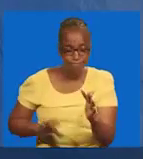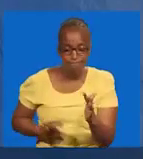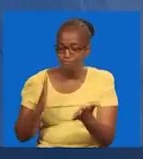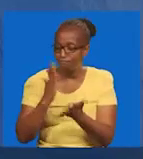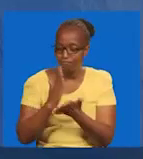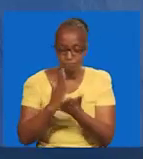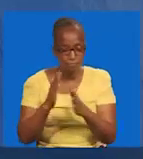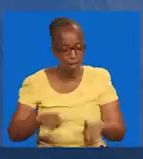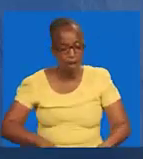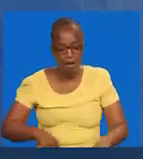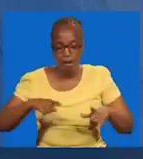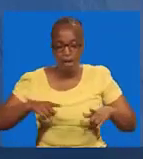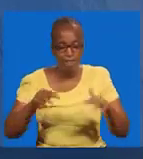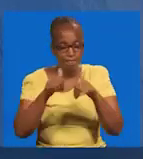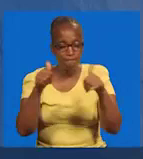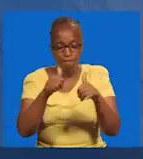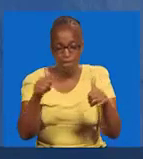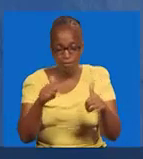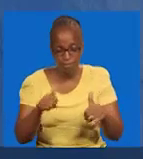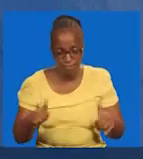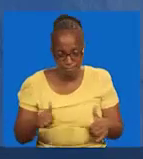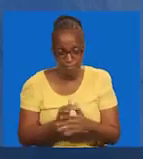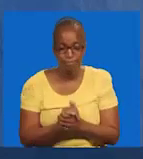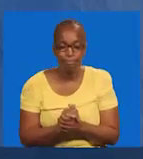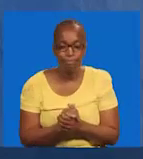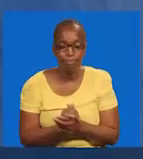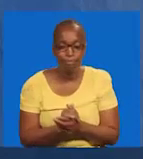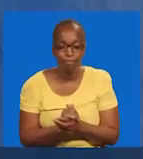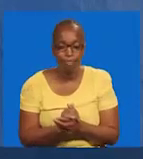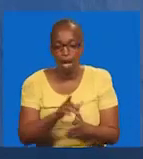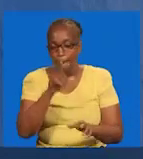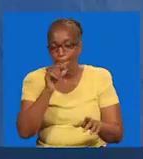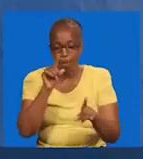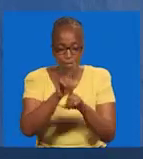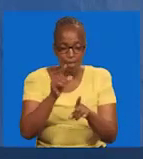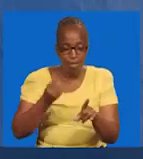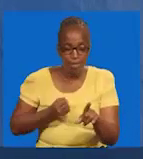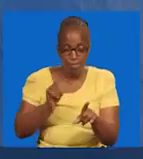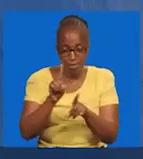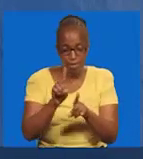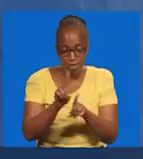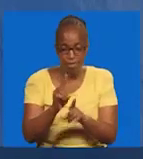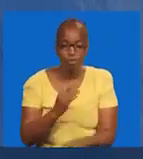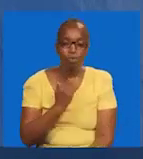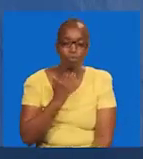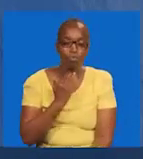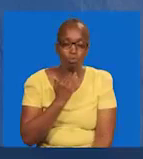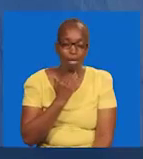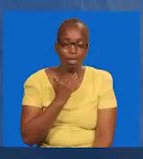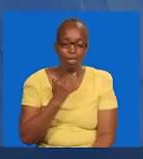yuhahi. Buwana Yesu, yuhahi. Dugu, mtanzamaji,